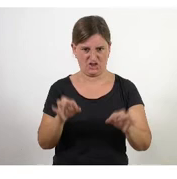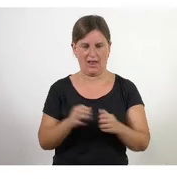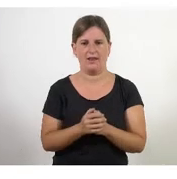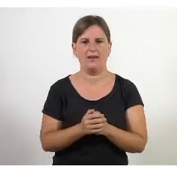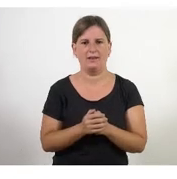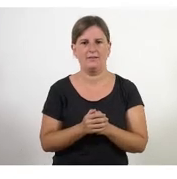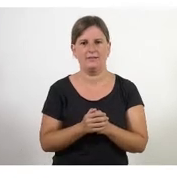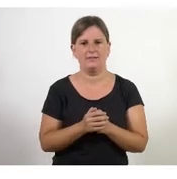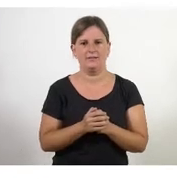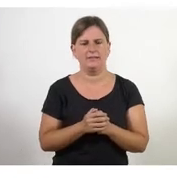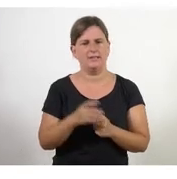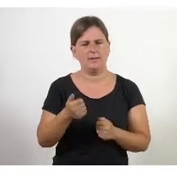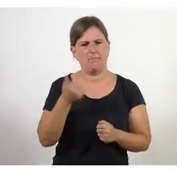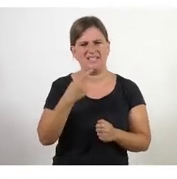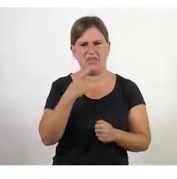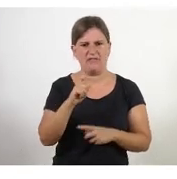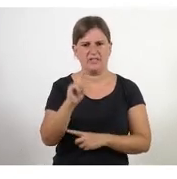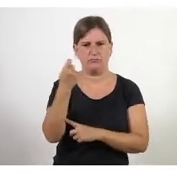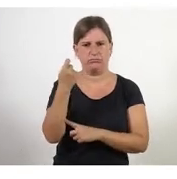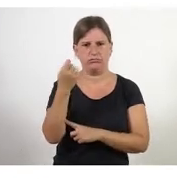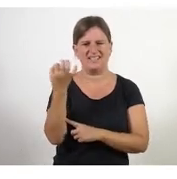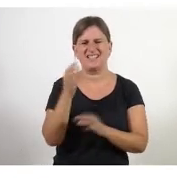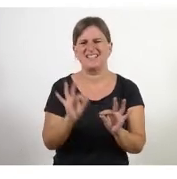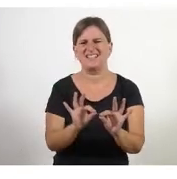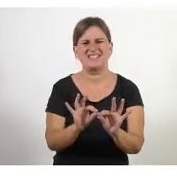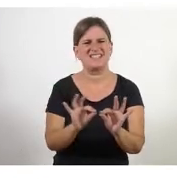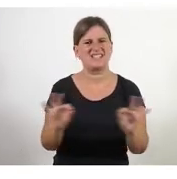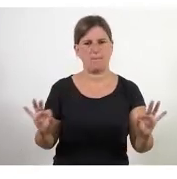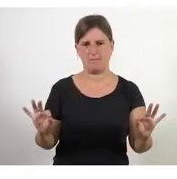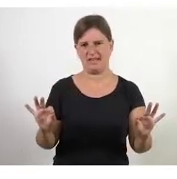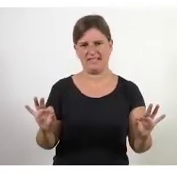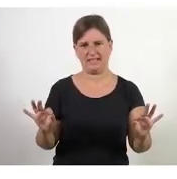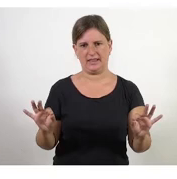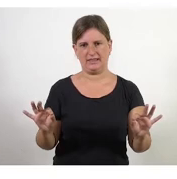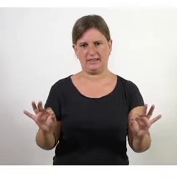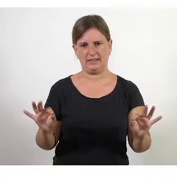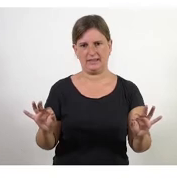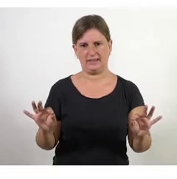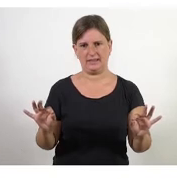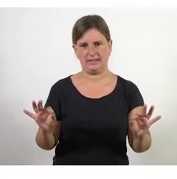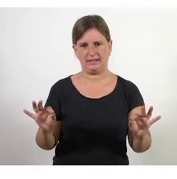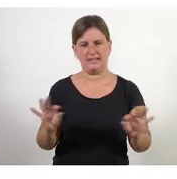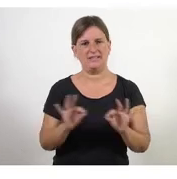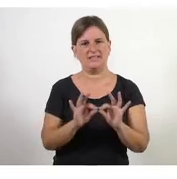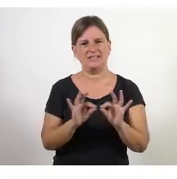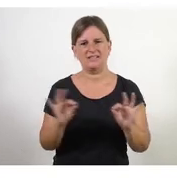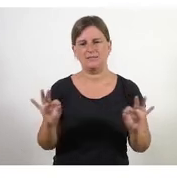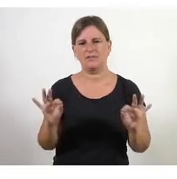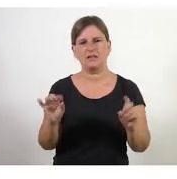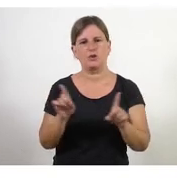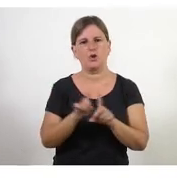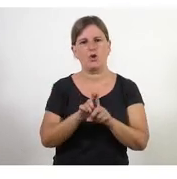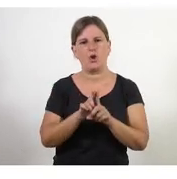més complicats d'aconseguir la simplicitat entès com l'art de